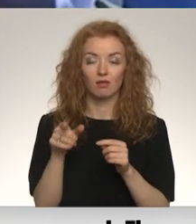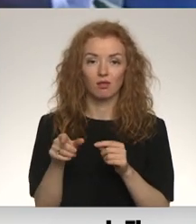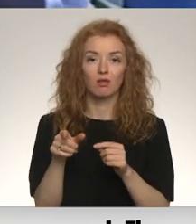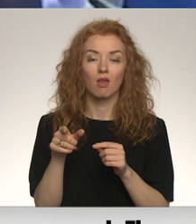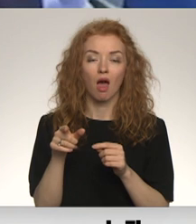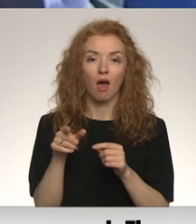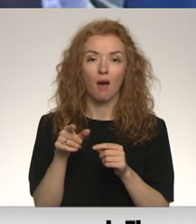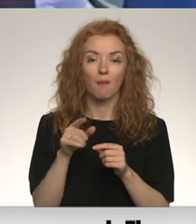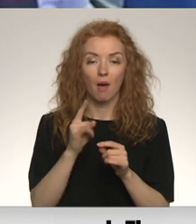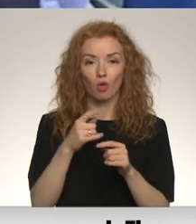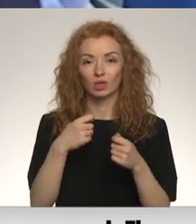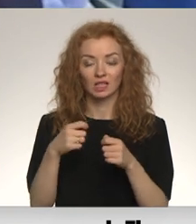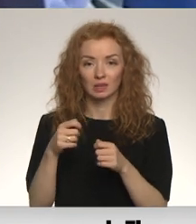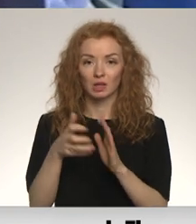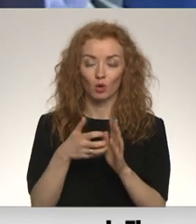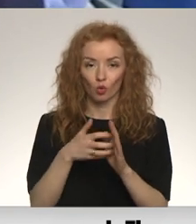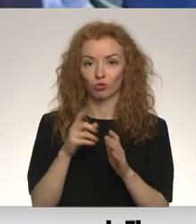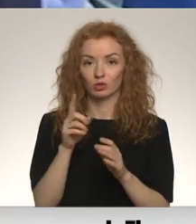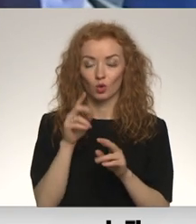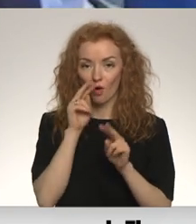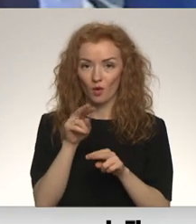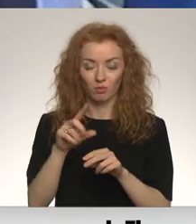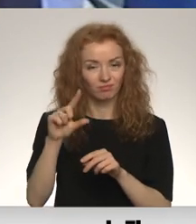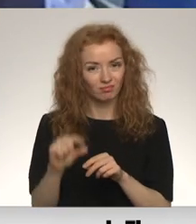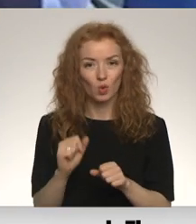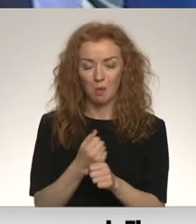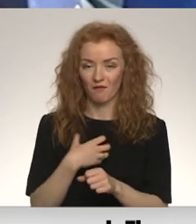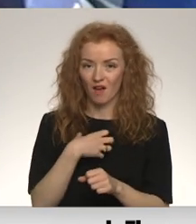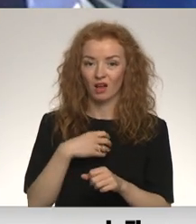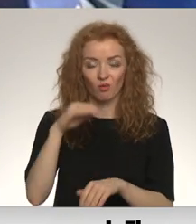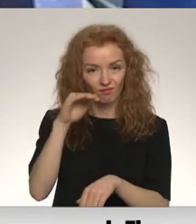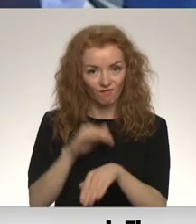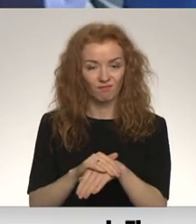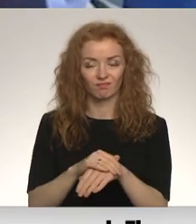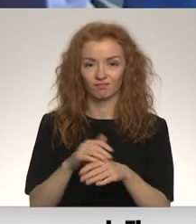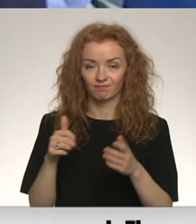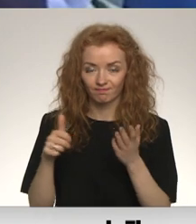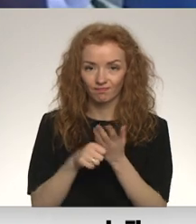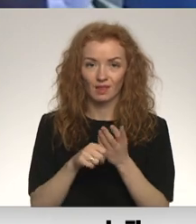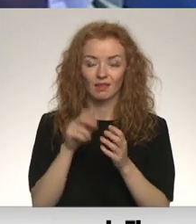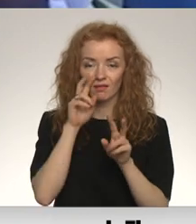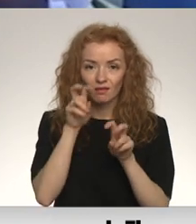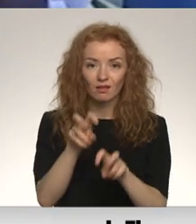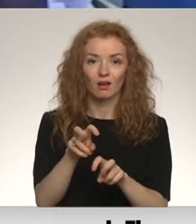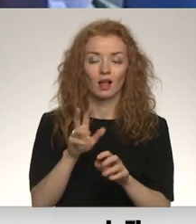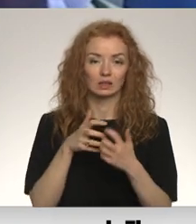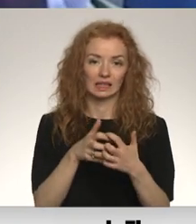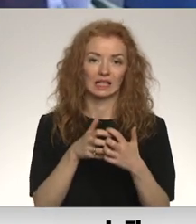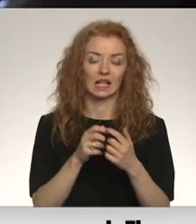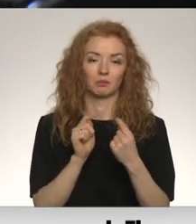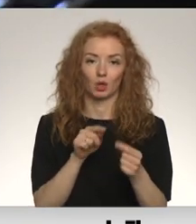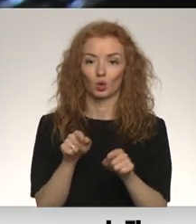novērota aizvien vairāk, un mums vajadzētu produktīvi identificēt šo supurs, tieši, kas tiek izmantot tiešsaistē, kā arī cīnīties pret